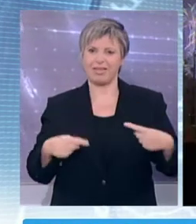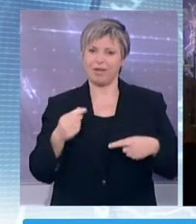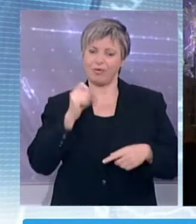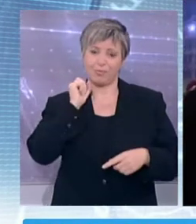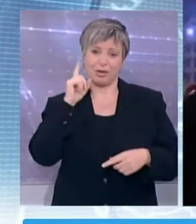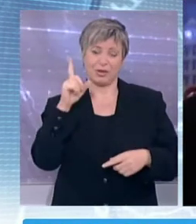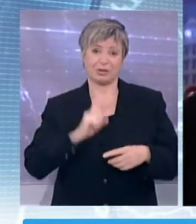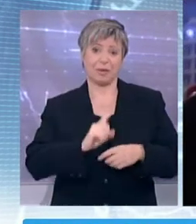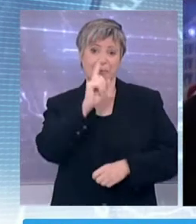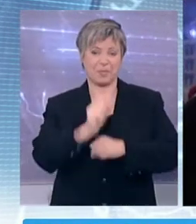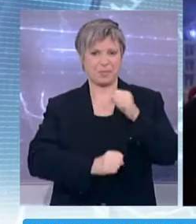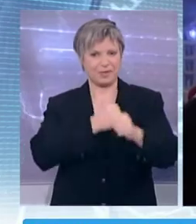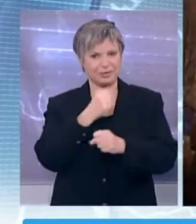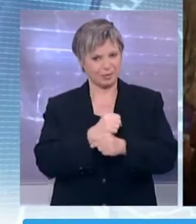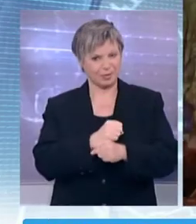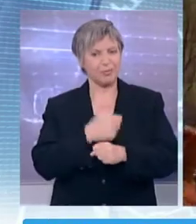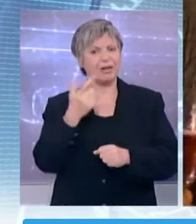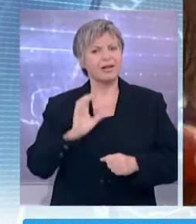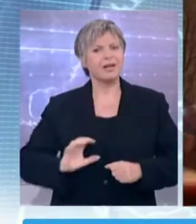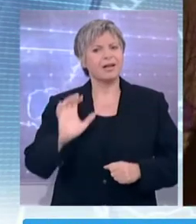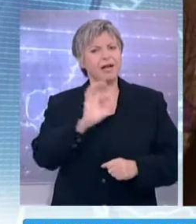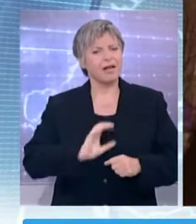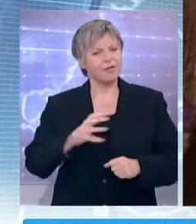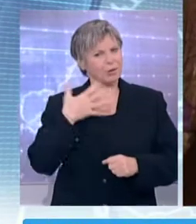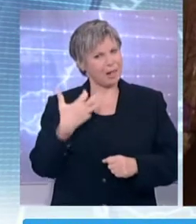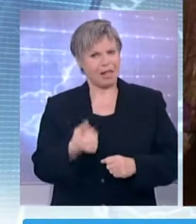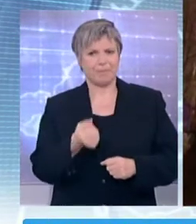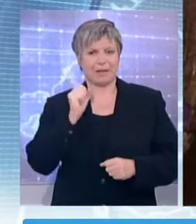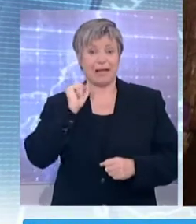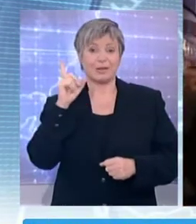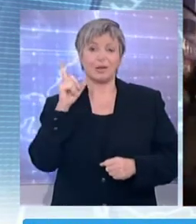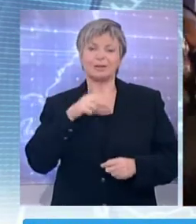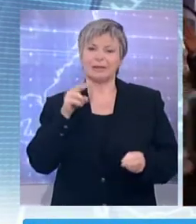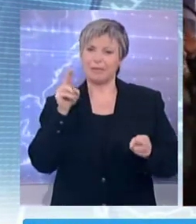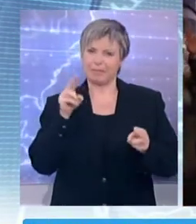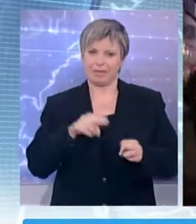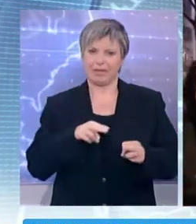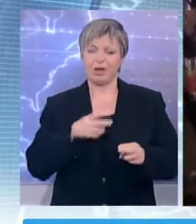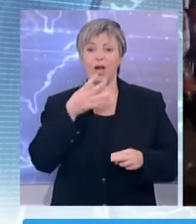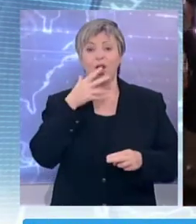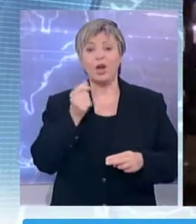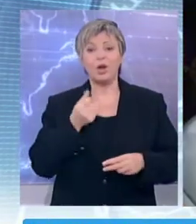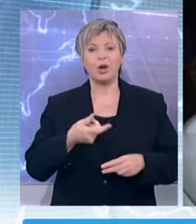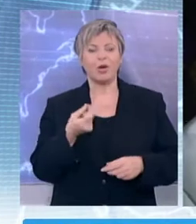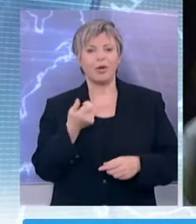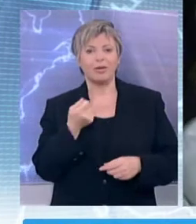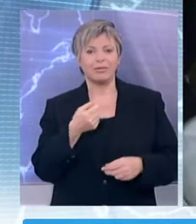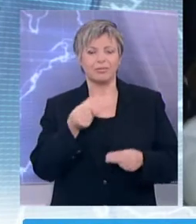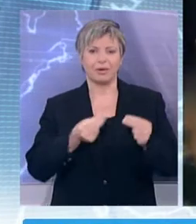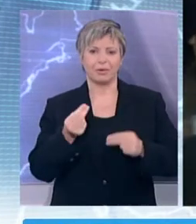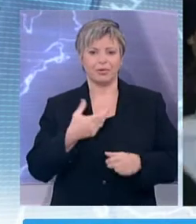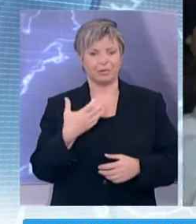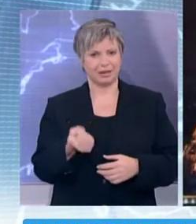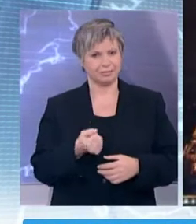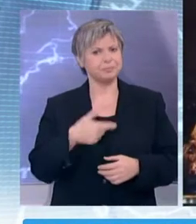Στην φτυπημένη από την κρίση Ευρώπη, οι εορταστικές εκδηλώσεις χαρακτηρίστηκαν μάλλον από μια τάση λιτότητας με τον Ιταλό Πρόεδρο Ναπολιτάνο να